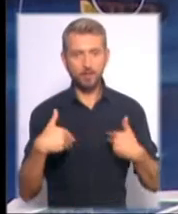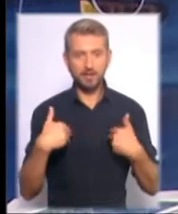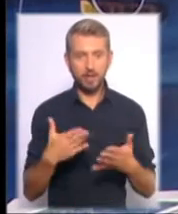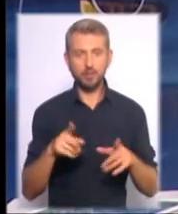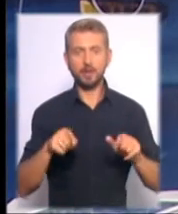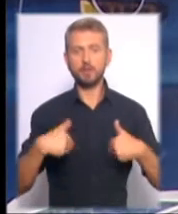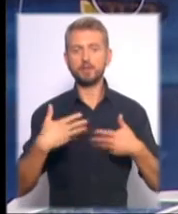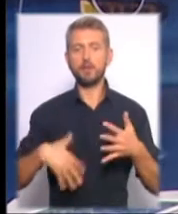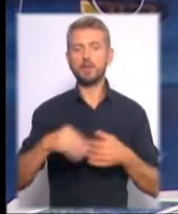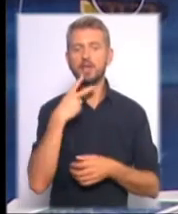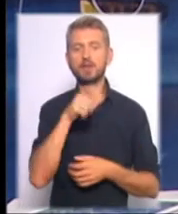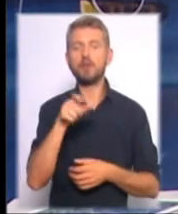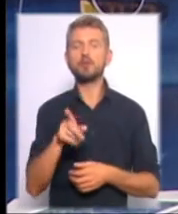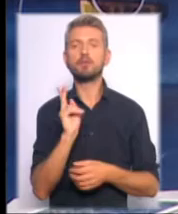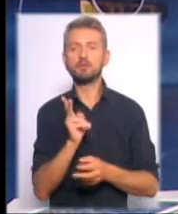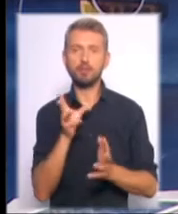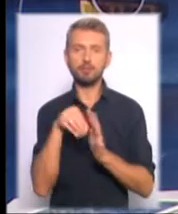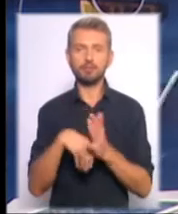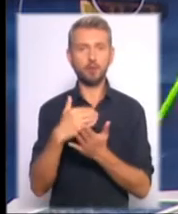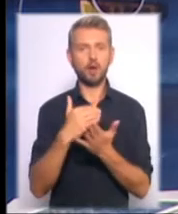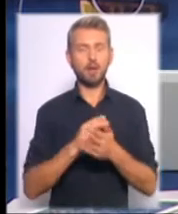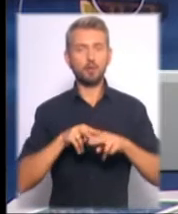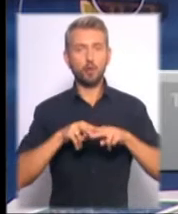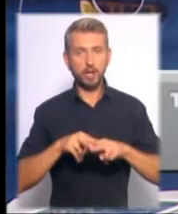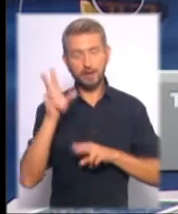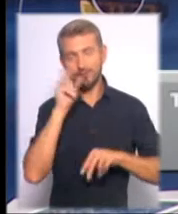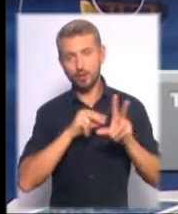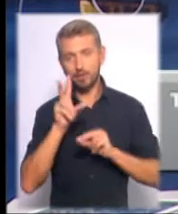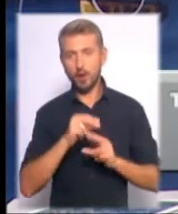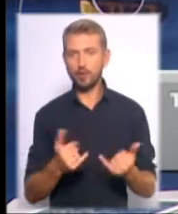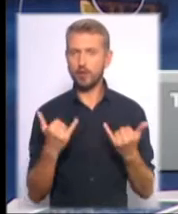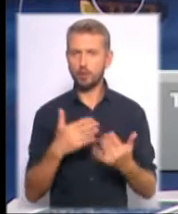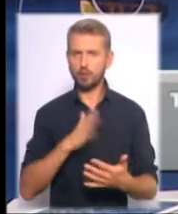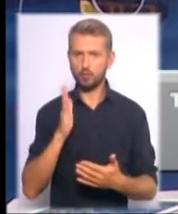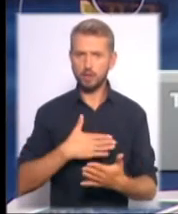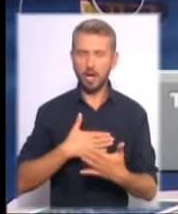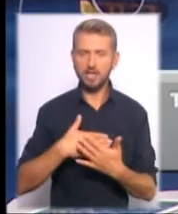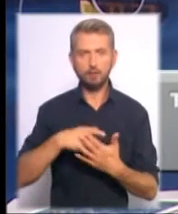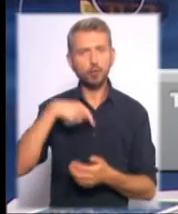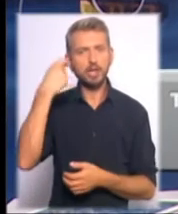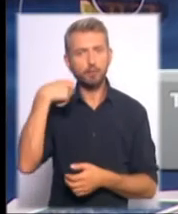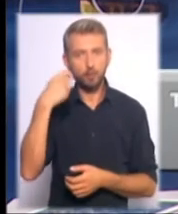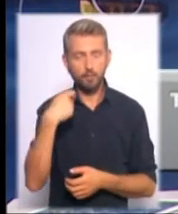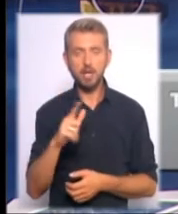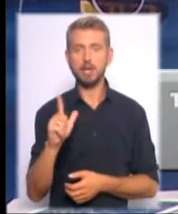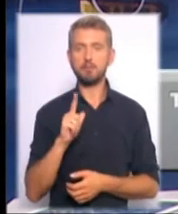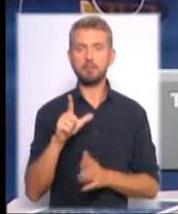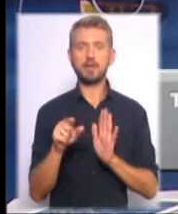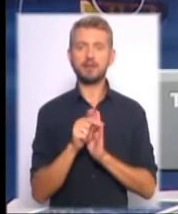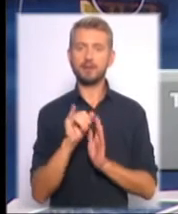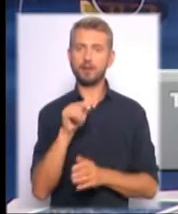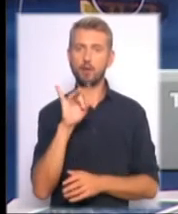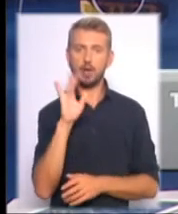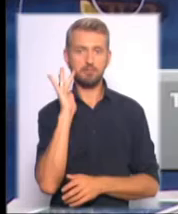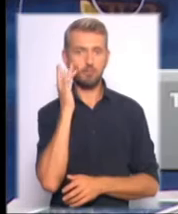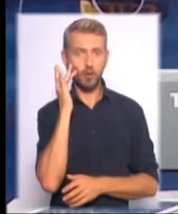само вітаю всіх глядачів, які долучилися до програми «Столиця». Сподіваюся, сьогодні активно будете телефонувати. Ми з Ігором Бодеренком, перекладачем